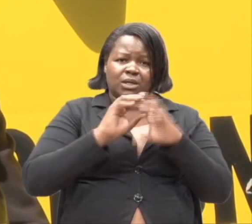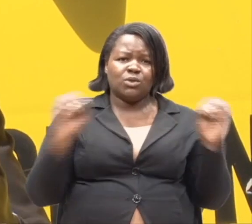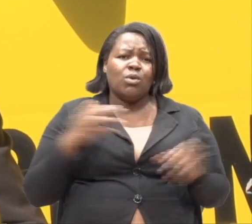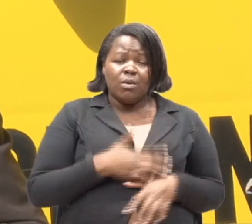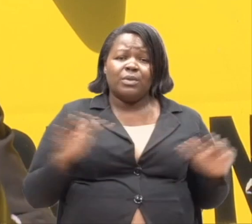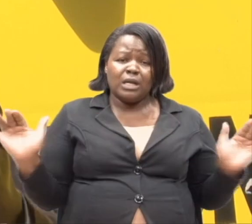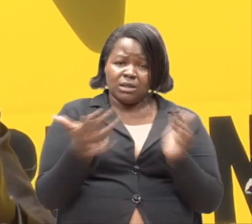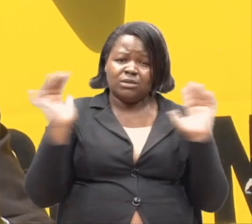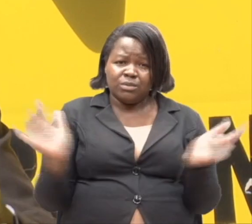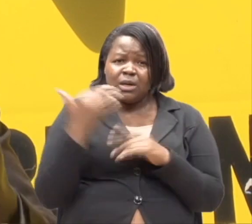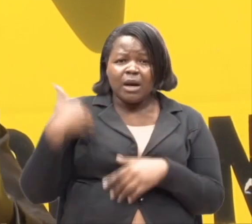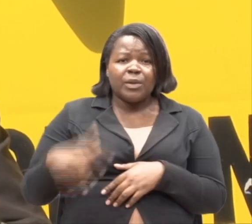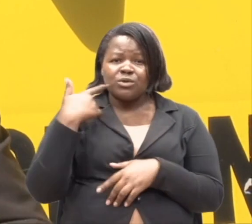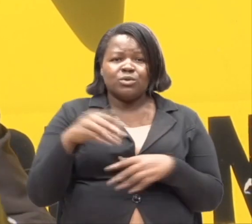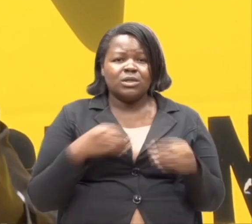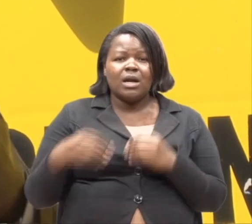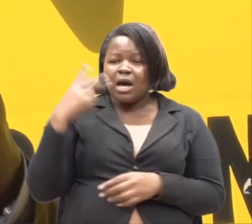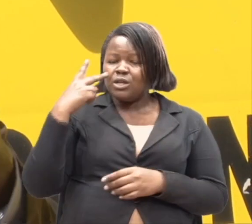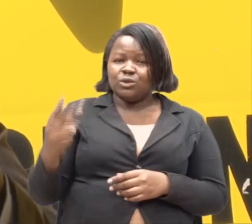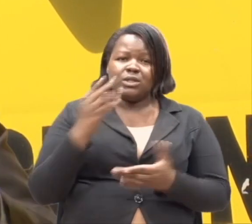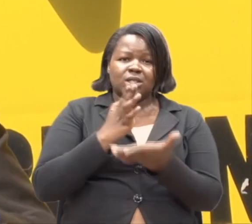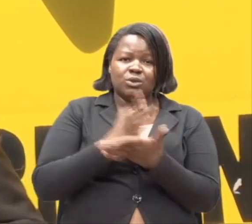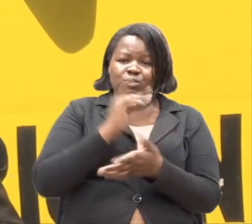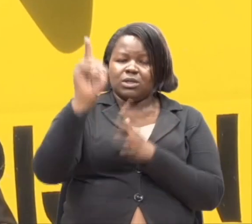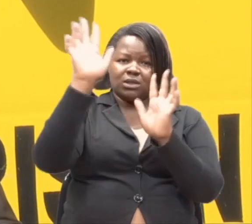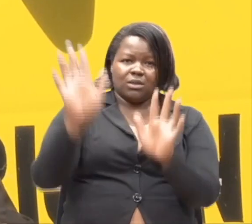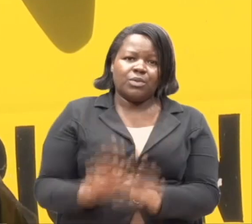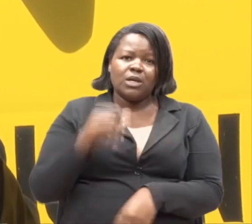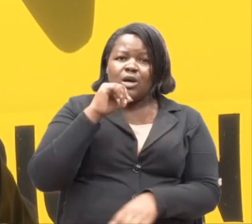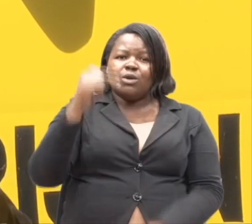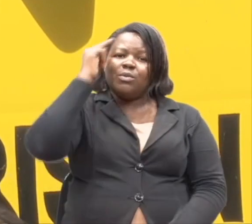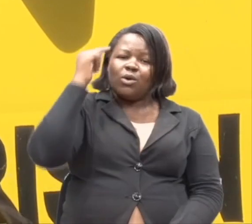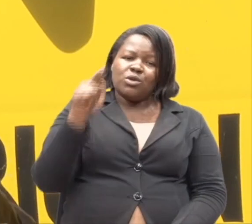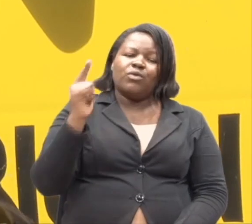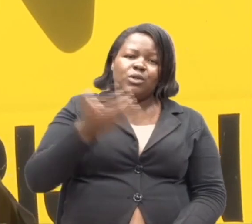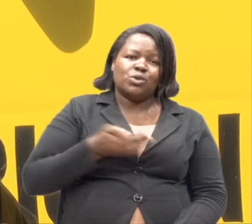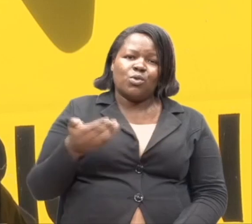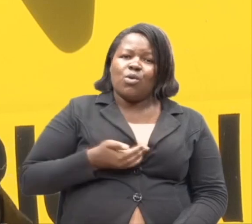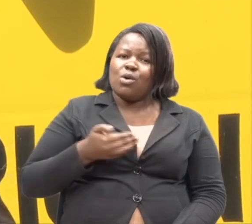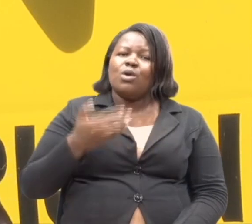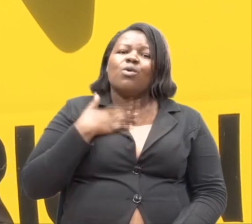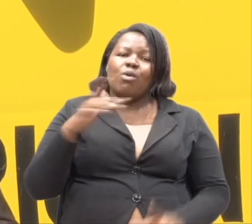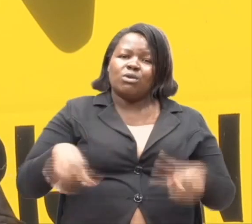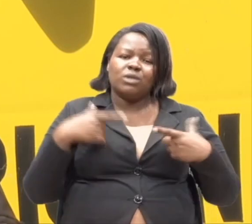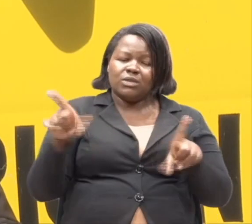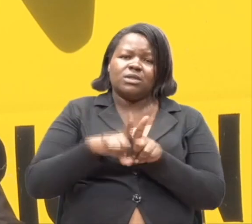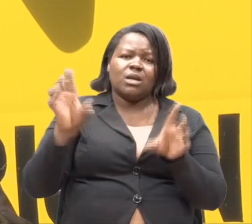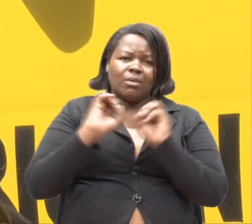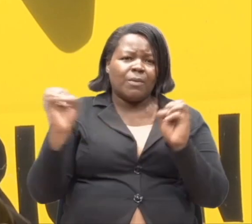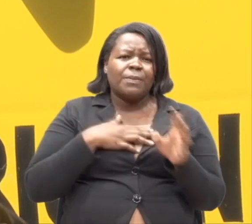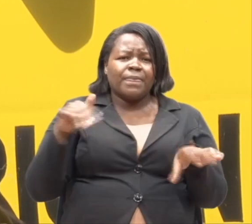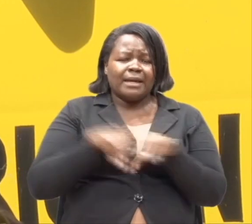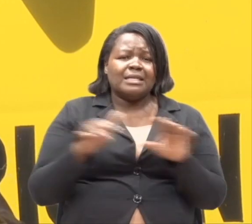Muezi mutu ambaye anaishi na ulemavu. Umuane ya kiwa wamaana. Siku penda kwake yaishi vili alivyo. Na huwenda